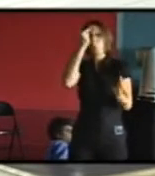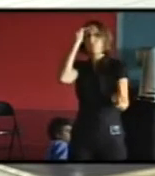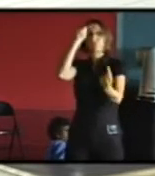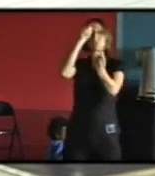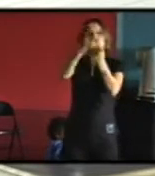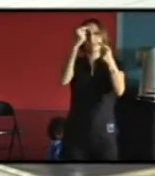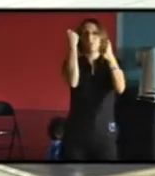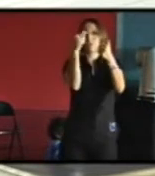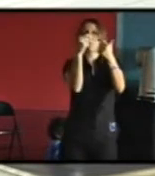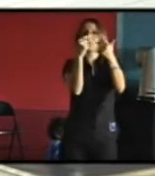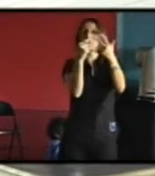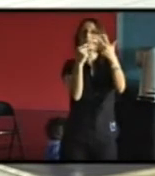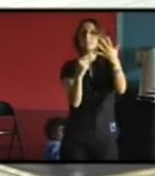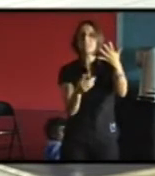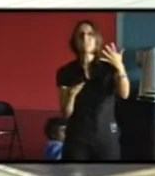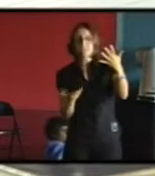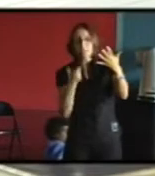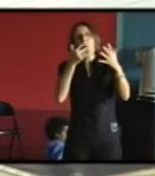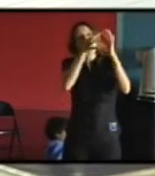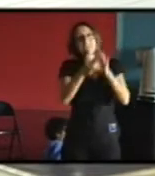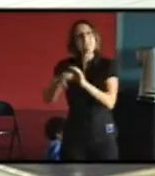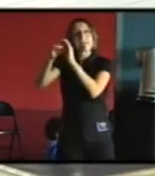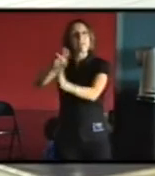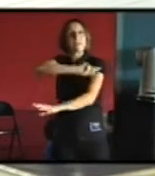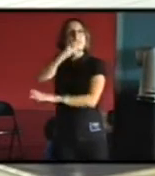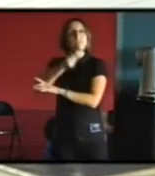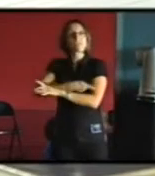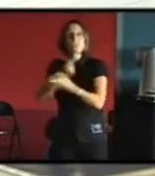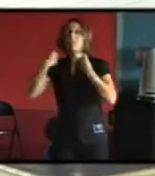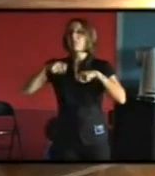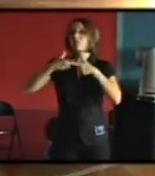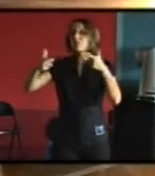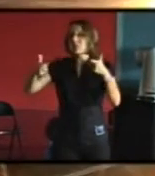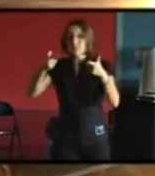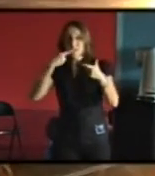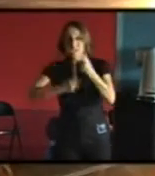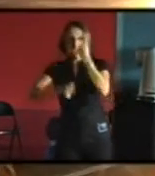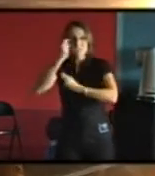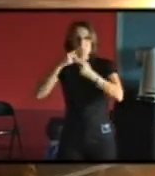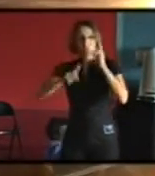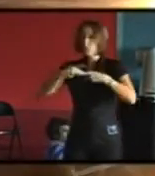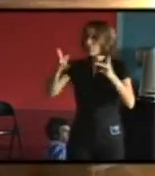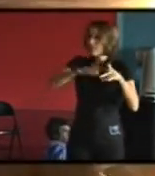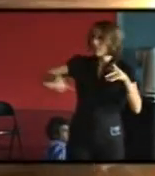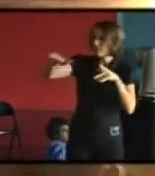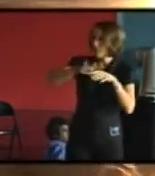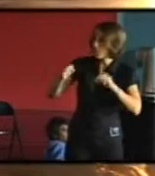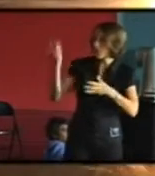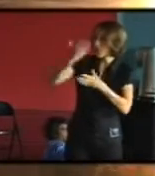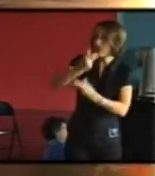sont amenés par la question énergétique s'il y des réactions ou des premières questions éventuellement dans le public vous n'hésitez pas